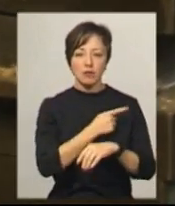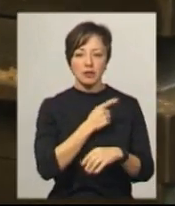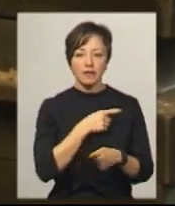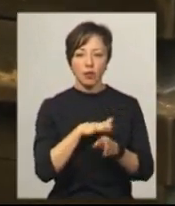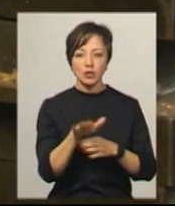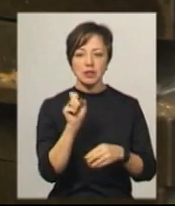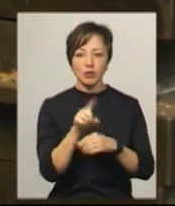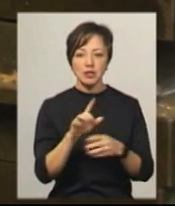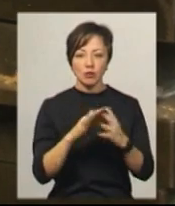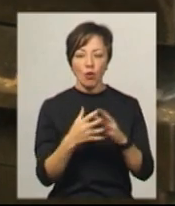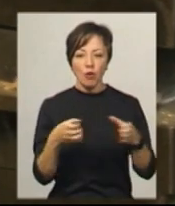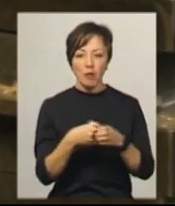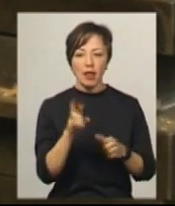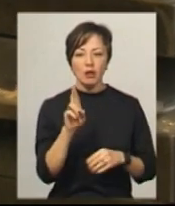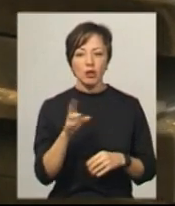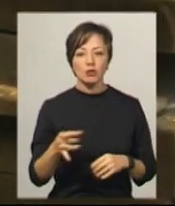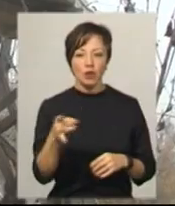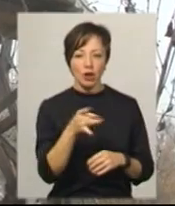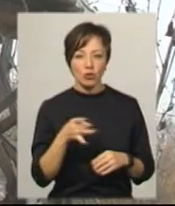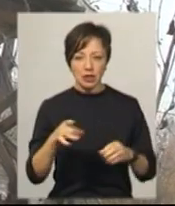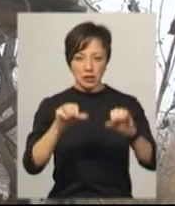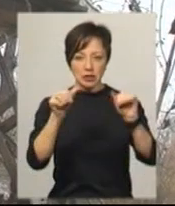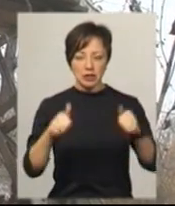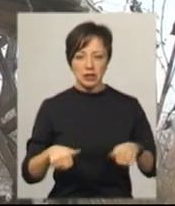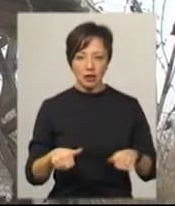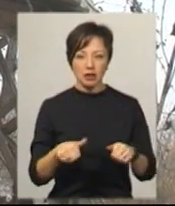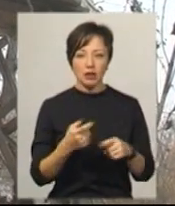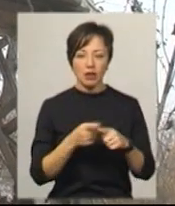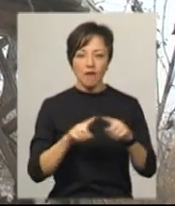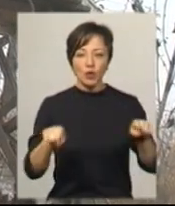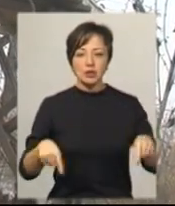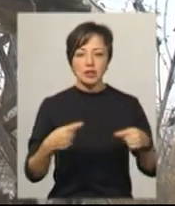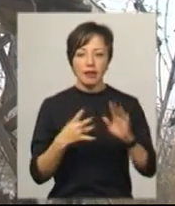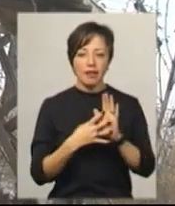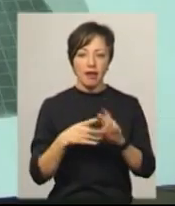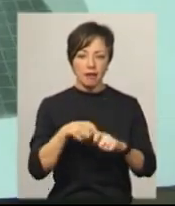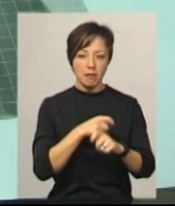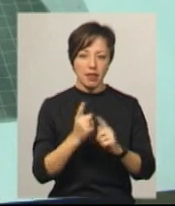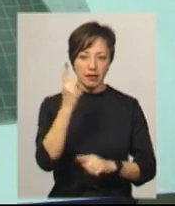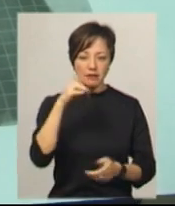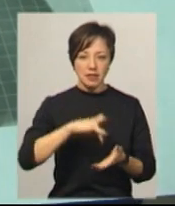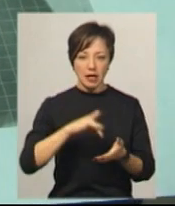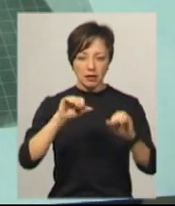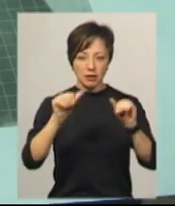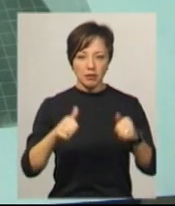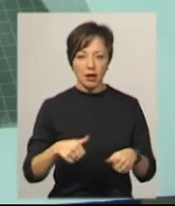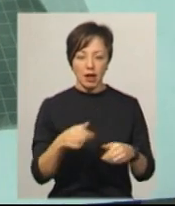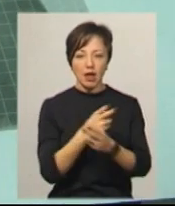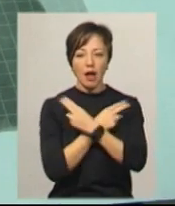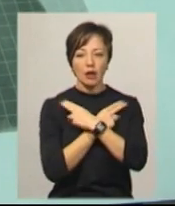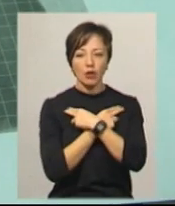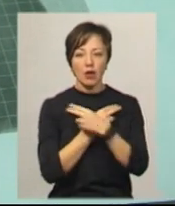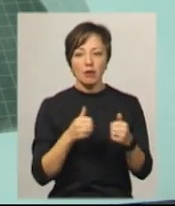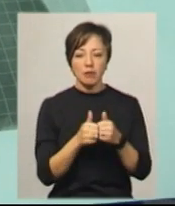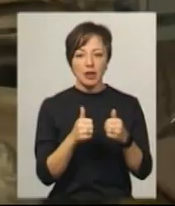замолення сільської громади Єрмолинецького району. Стелу, закацію, вознесіння, заввишки 9 метрів. У центрі композиції буде безликий янгол обіч,